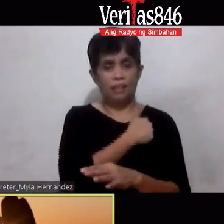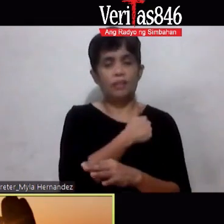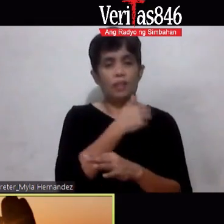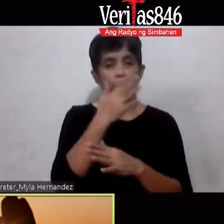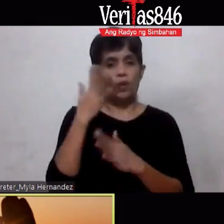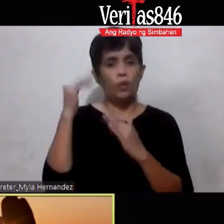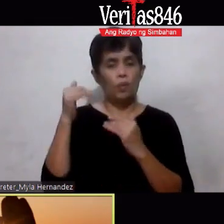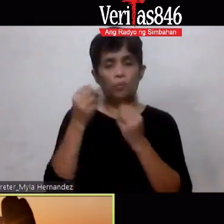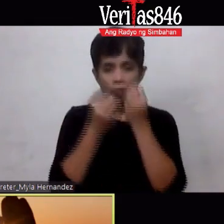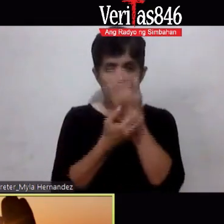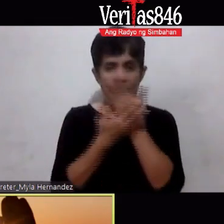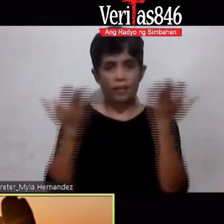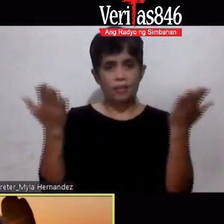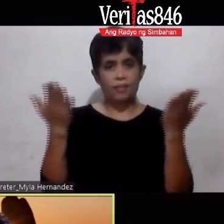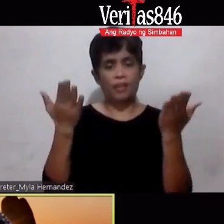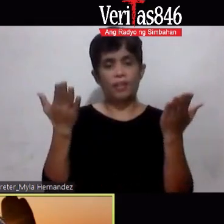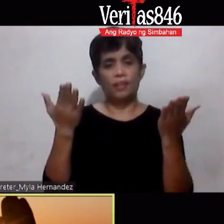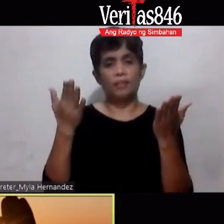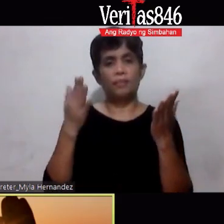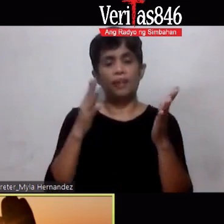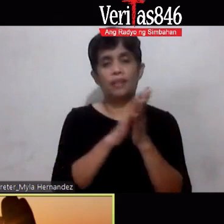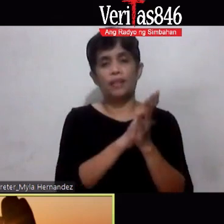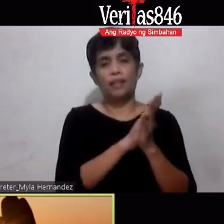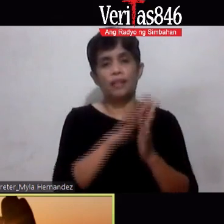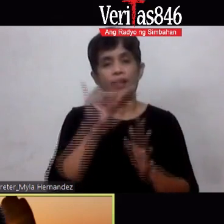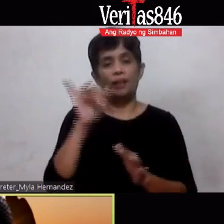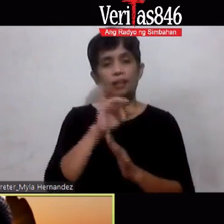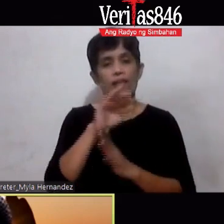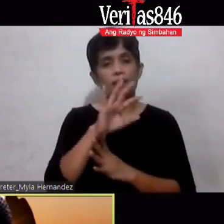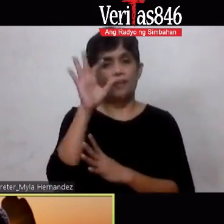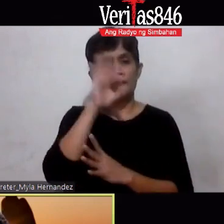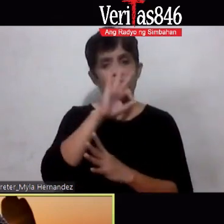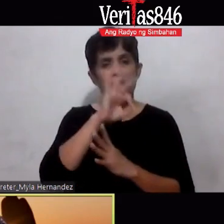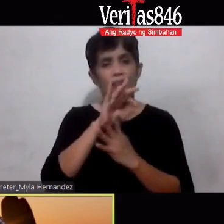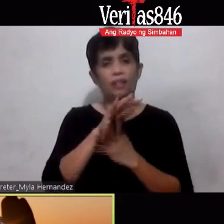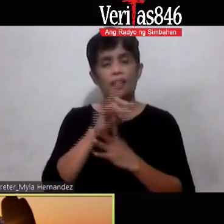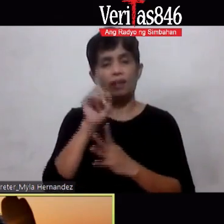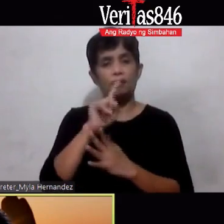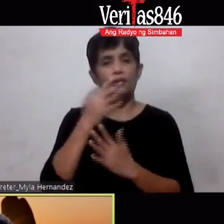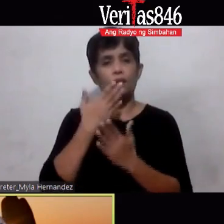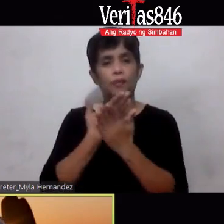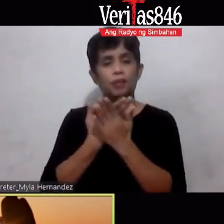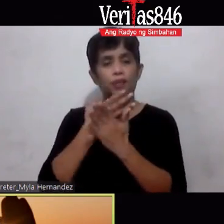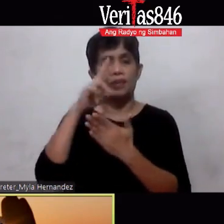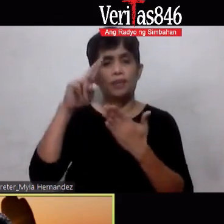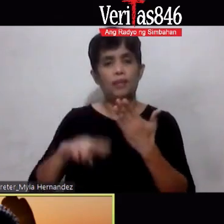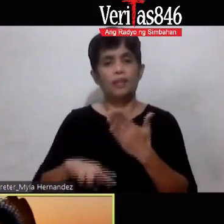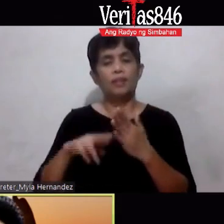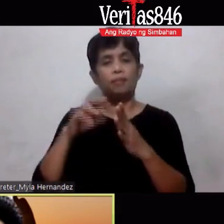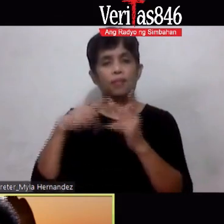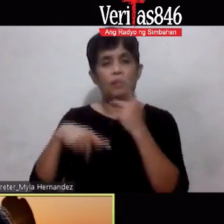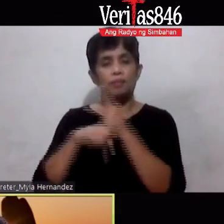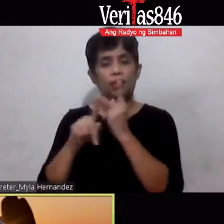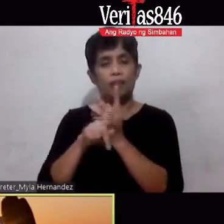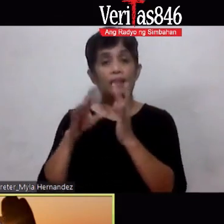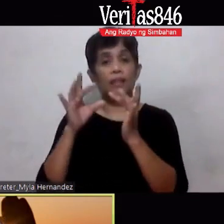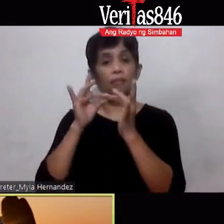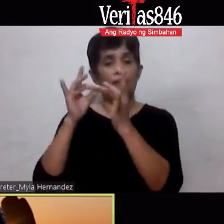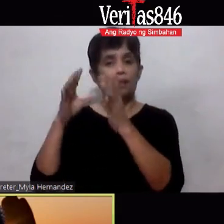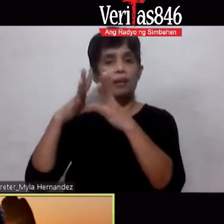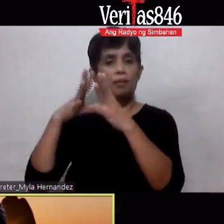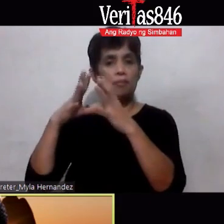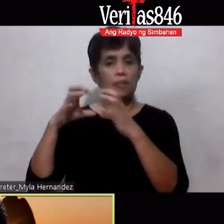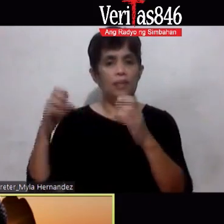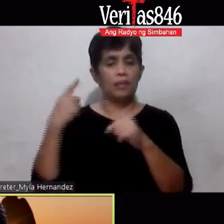natin na nandyan kung ano po ang visa ng ating mga produkto lalong lalo na nga po ang Ampalaya Plus ang binanggit ni Buddy Benson ang Guya Max